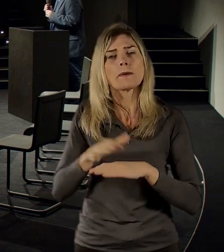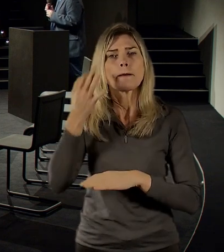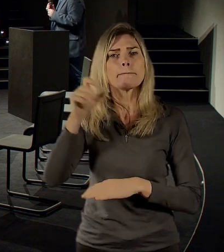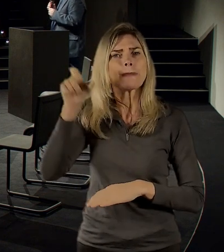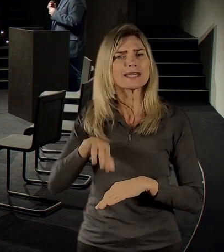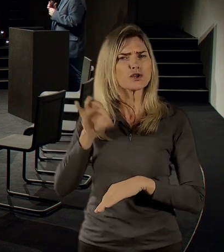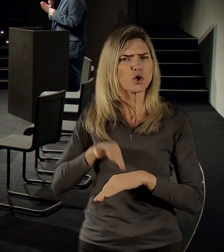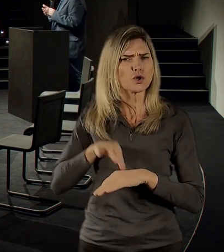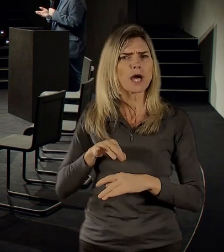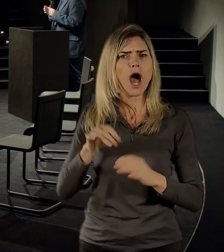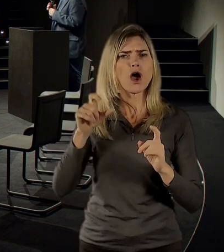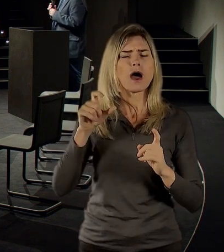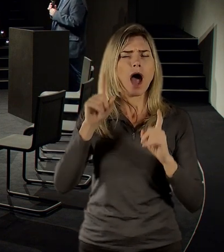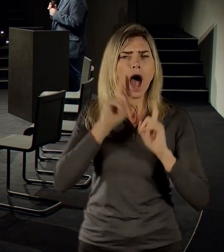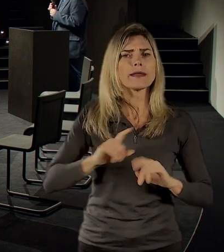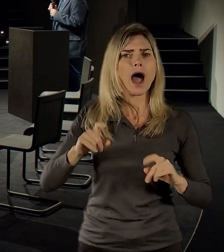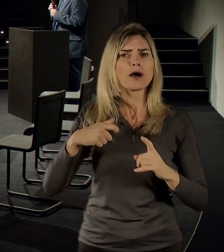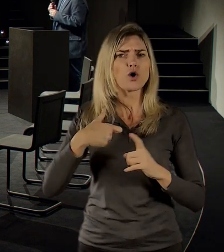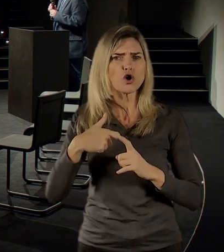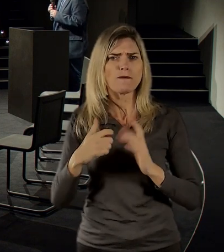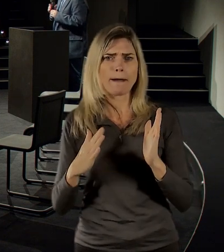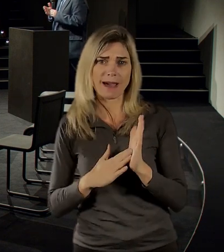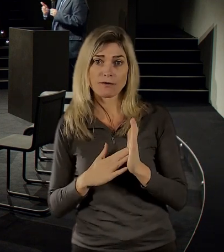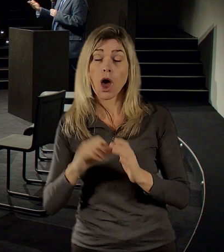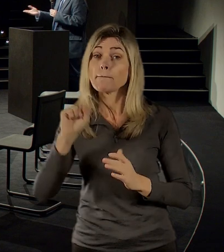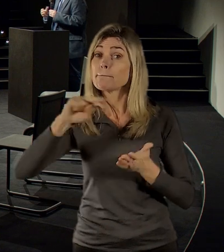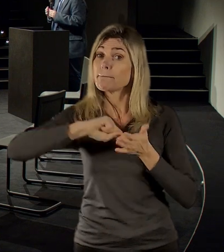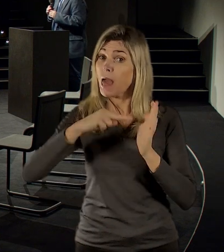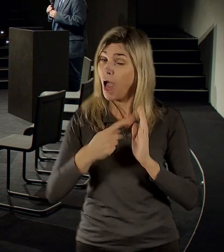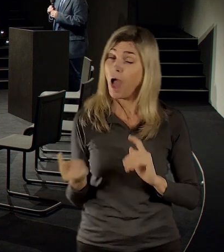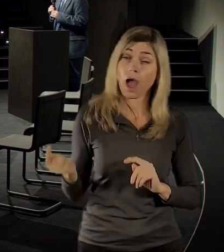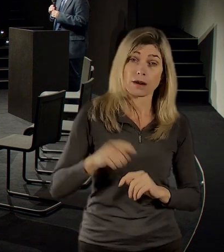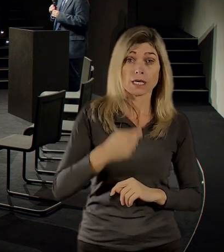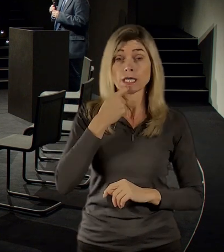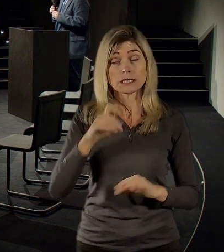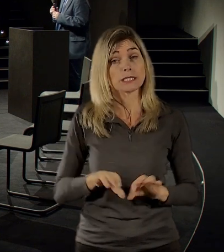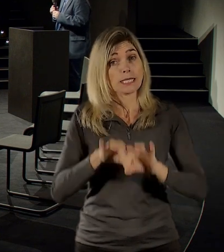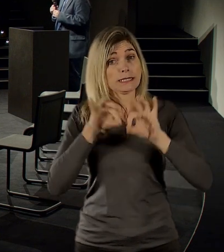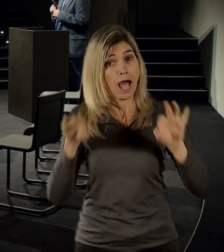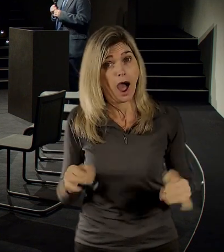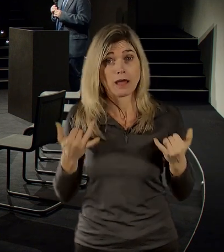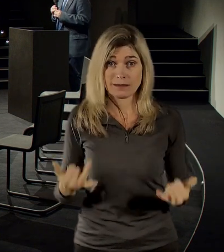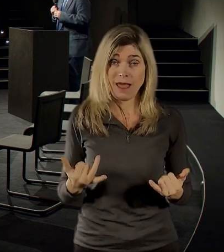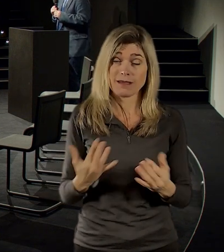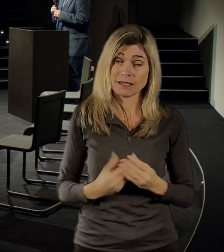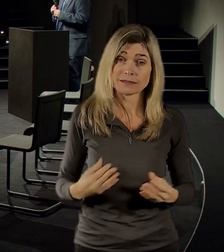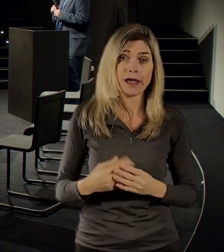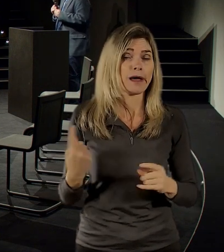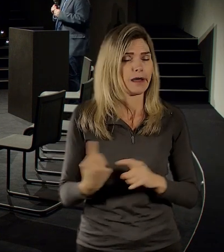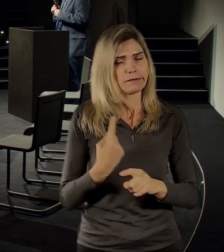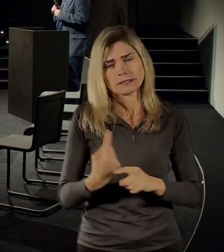Marvanovou, která původně avizovala, že by přišla, zahájila celé naše setkání. Bohužel